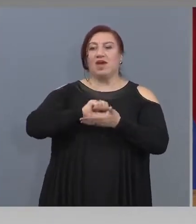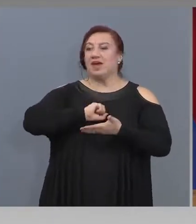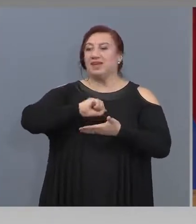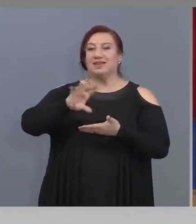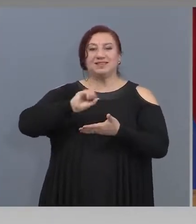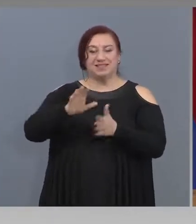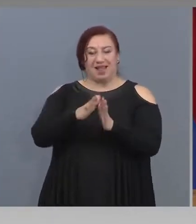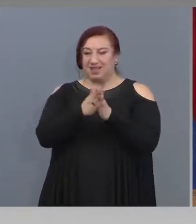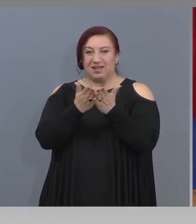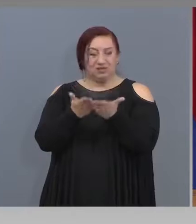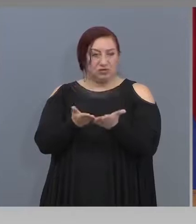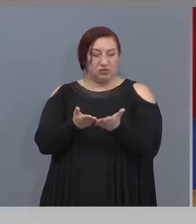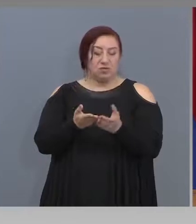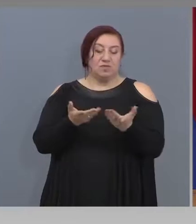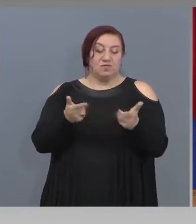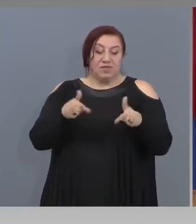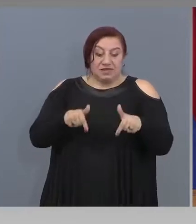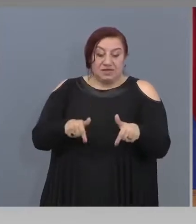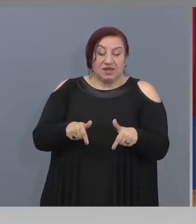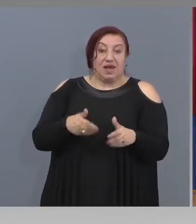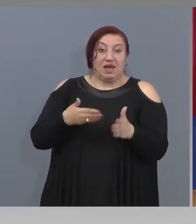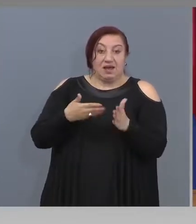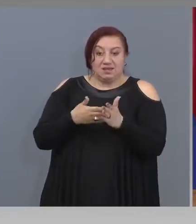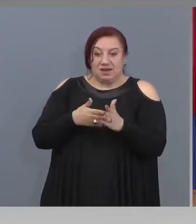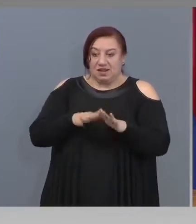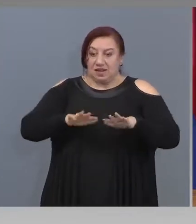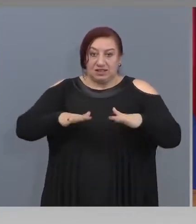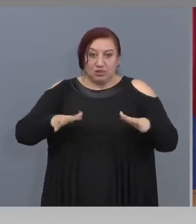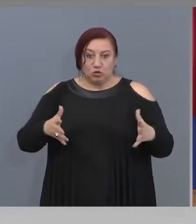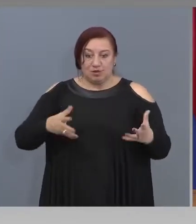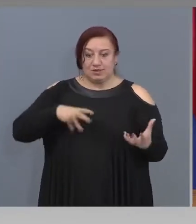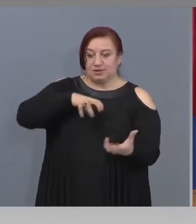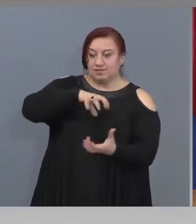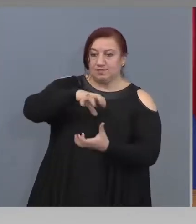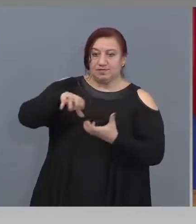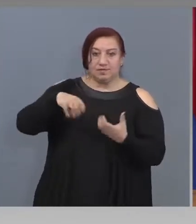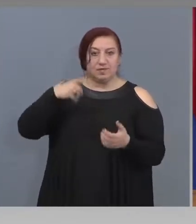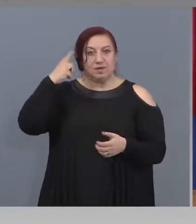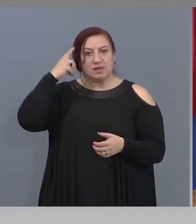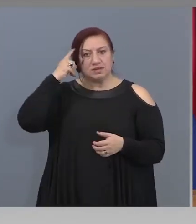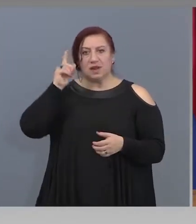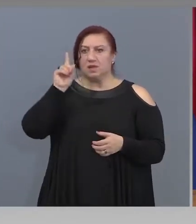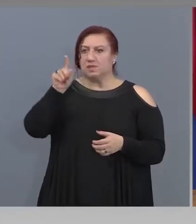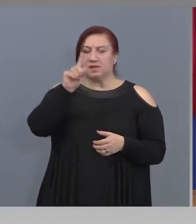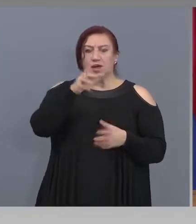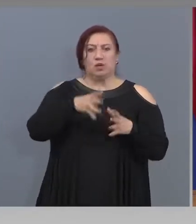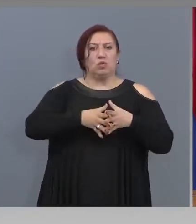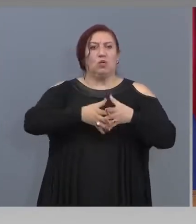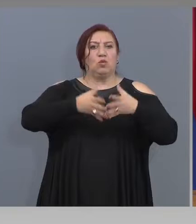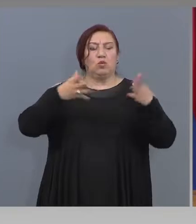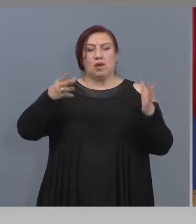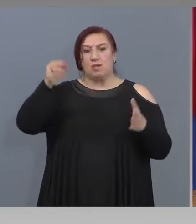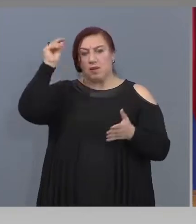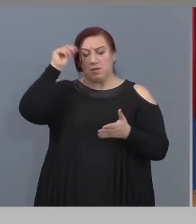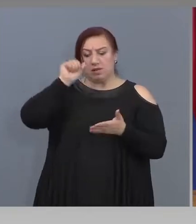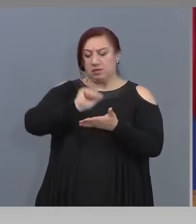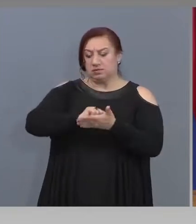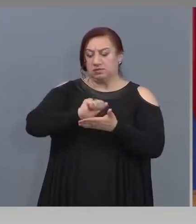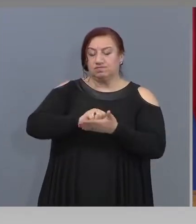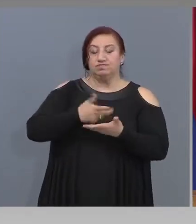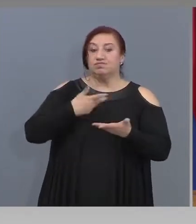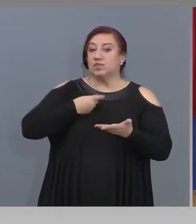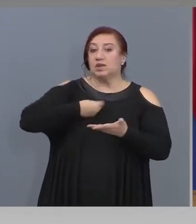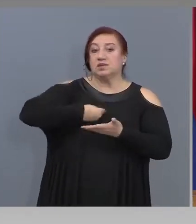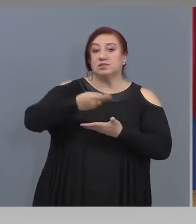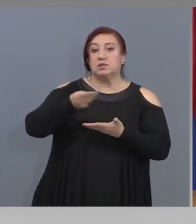състояние. А заради тази ситуация даже знаят, че някои от много големите български издатели са разпратили писма,